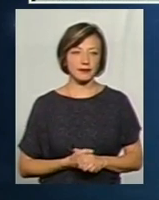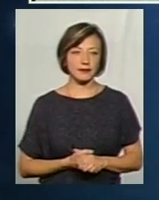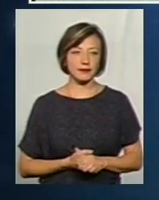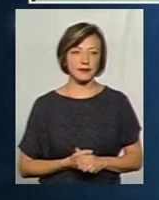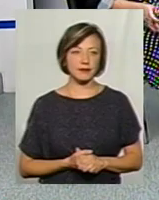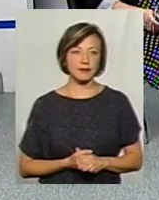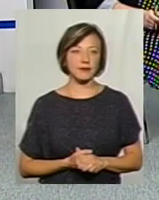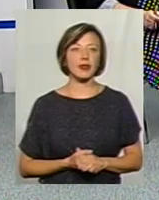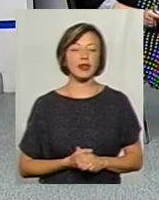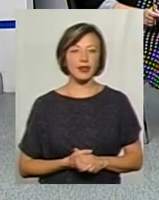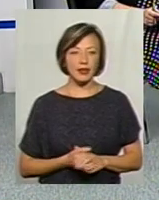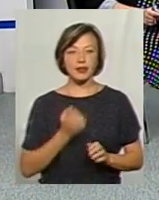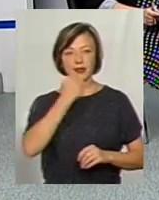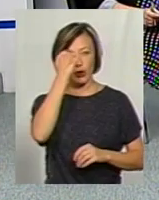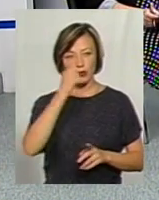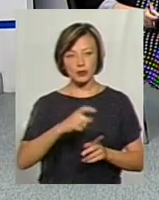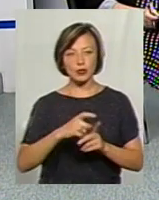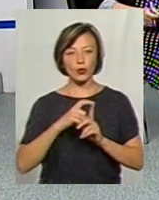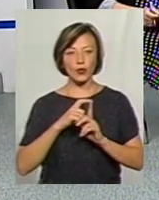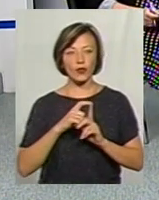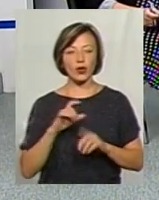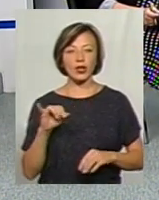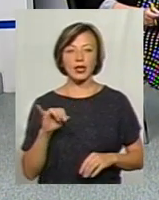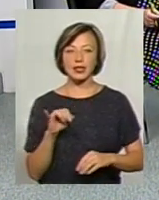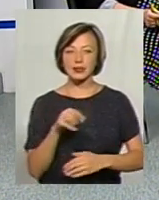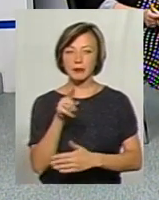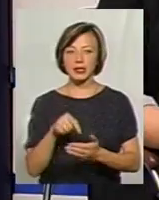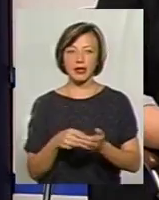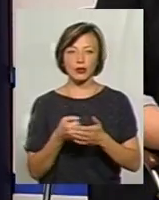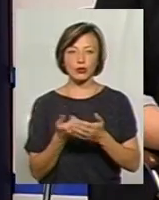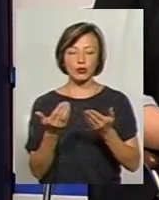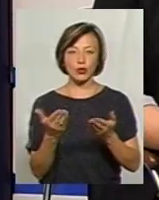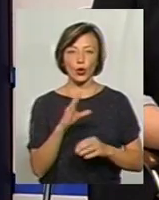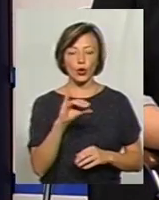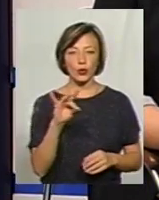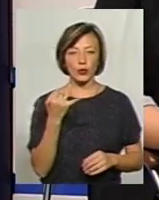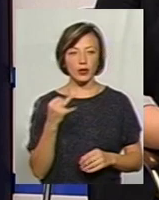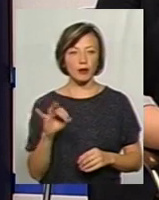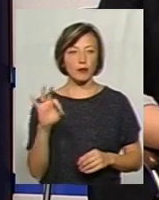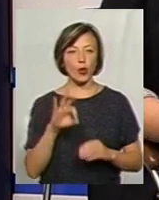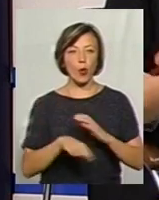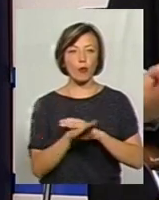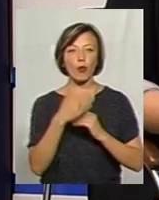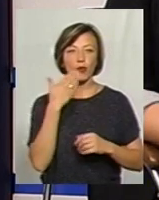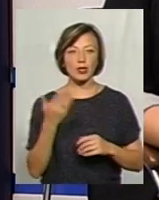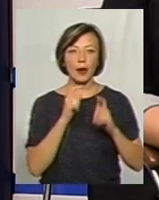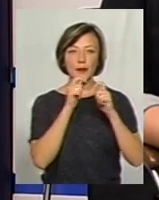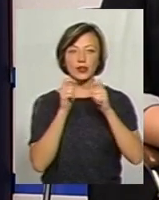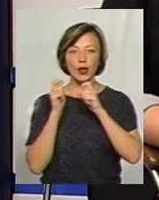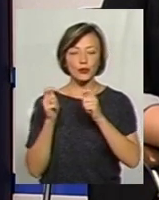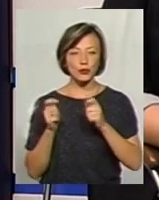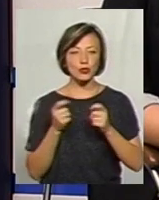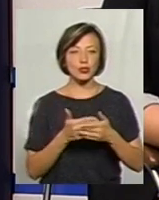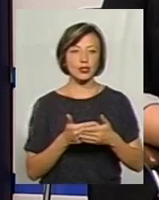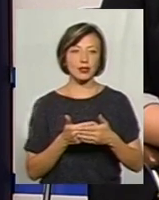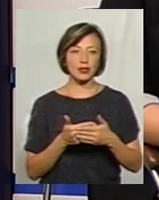Так, знову дякуємо за слово. І запитання, до пана Юрія. Про популізм, подаруночки, про які ми чули